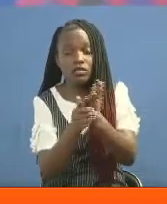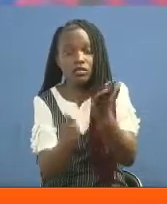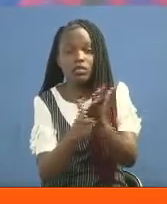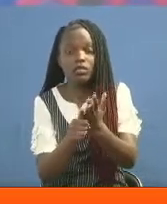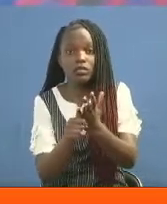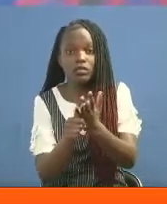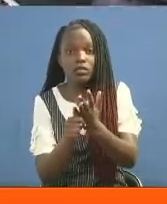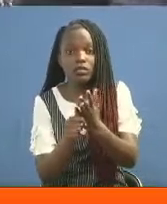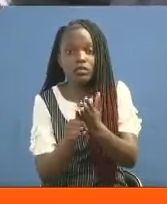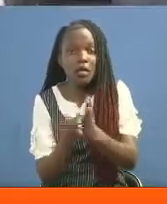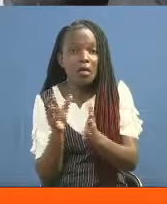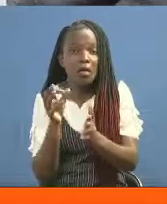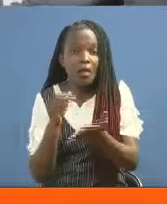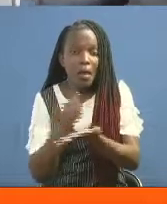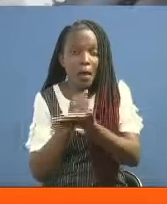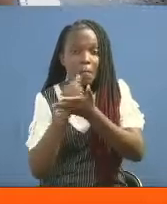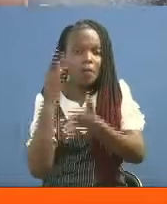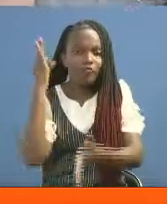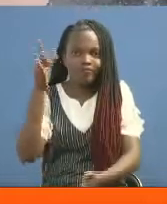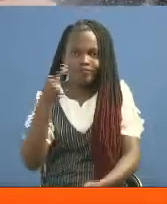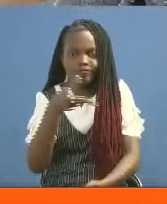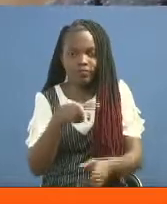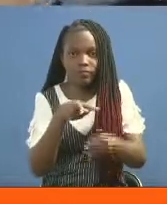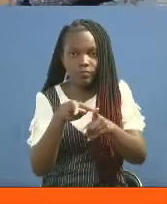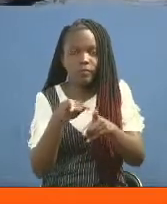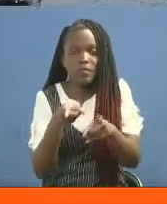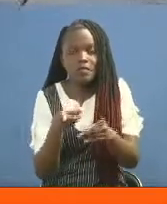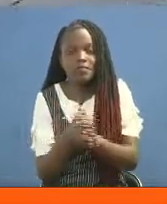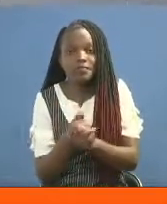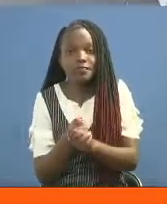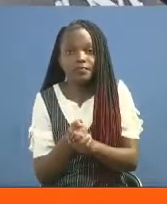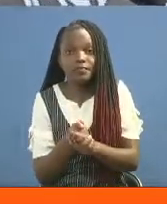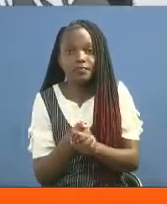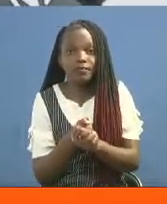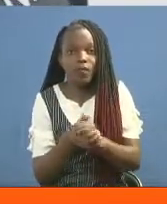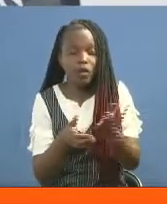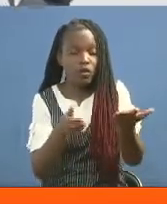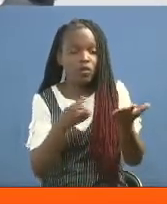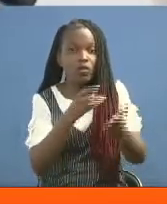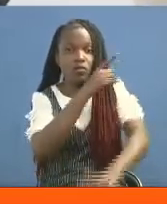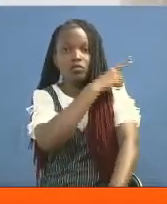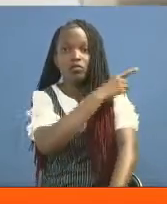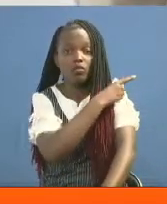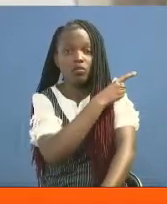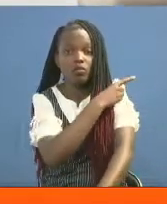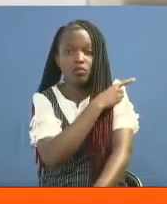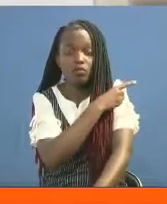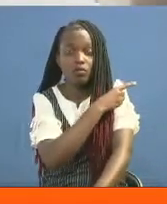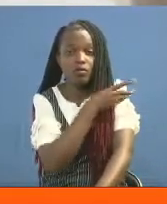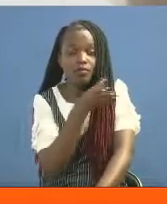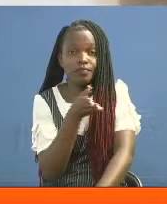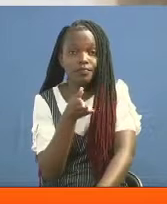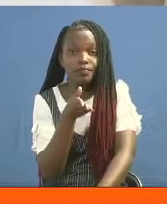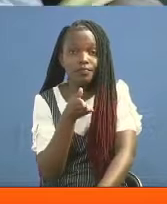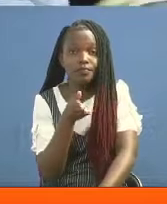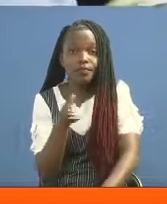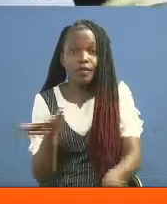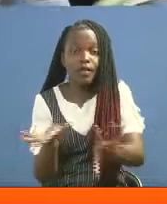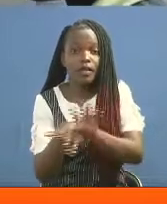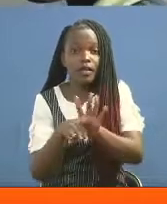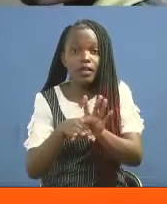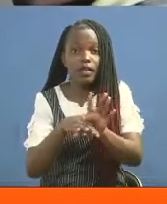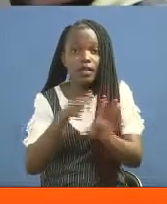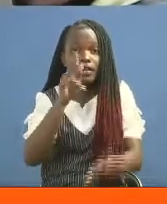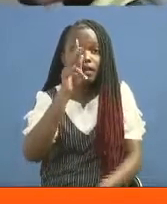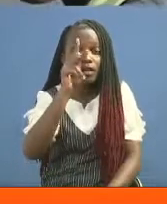ya siku za usoni hata baada ya janga la korona kukabiliwa. Daktari John Masasabi ambaye ni mahadiri katika chukiku cha